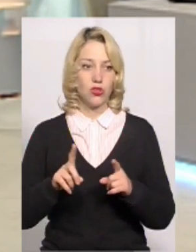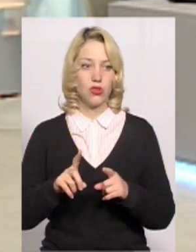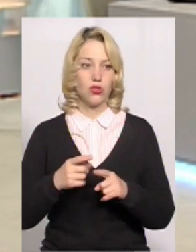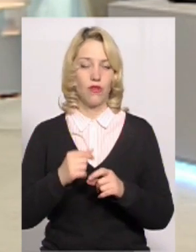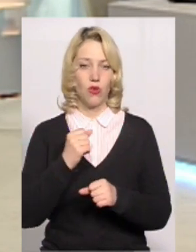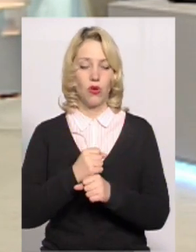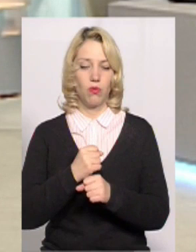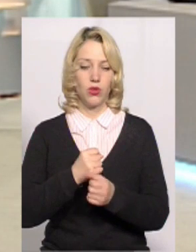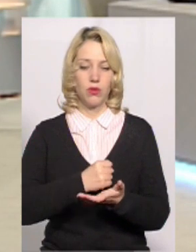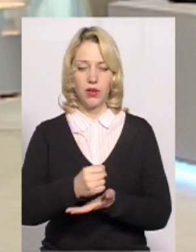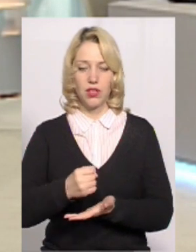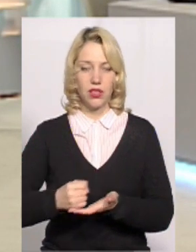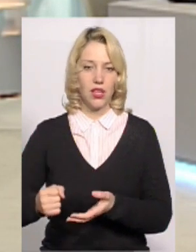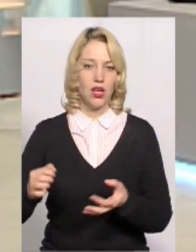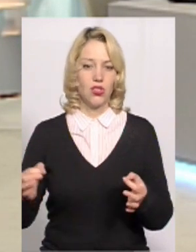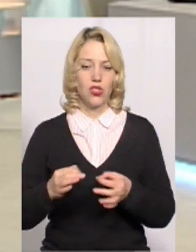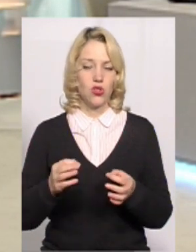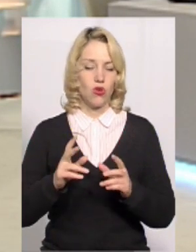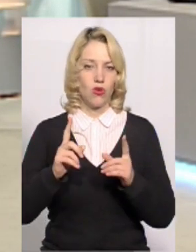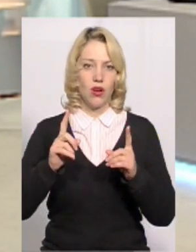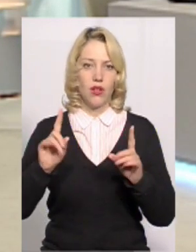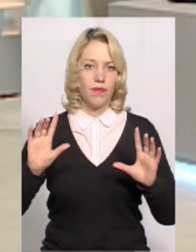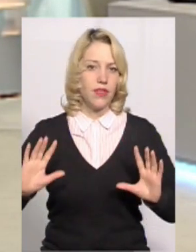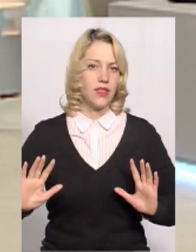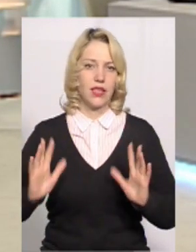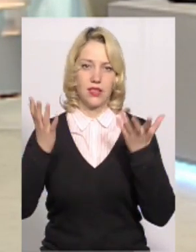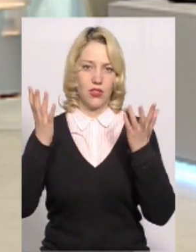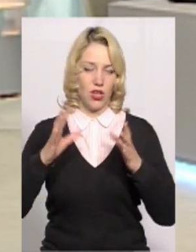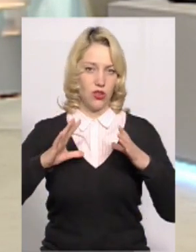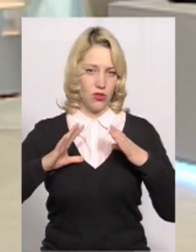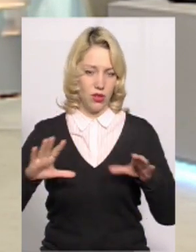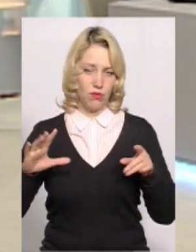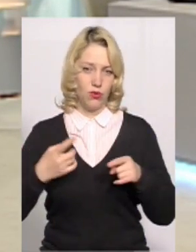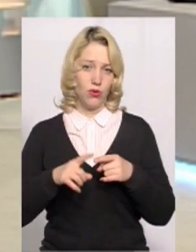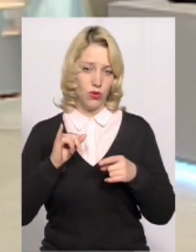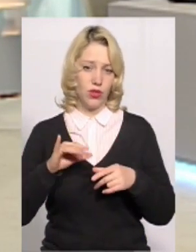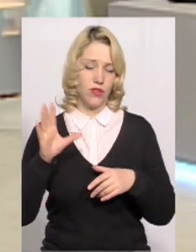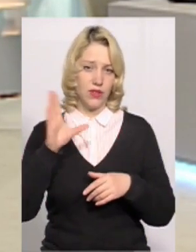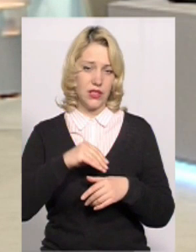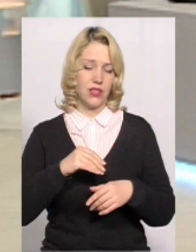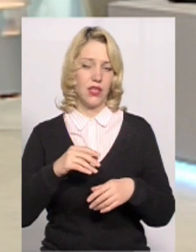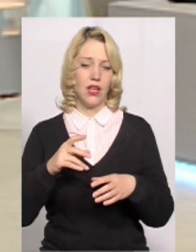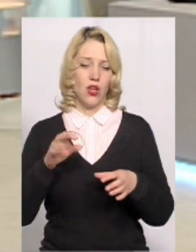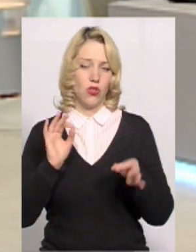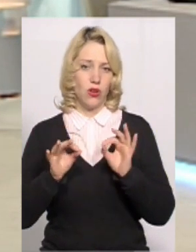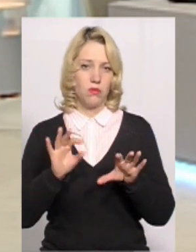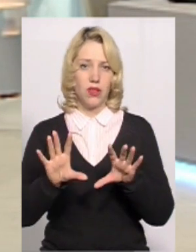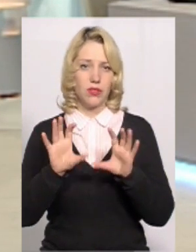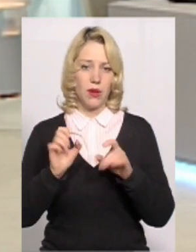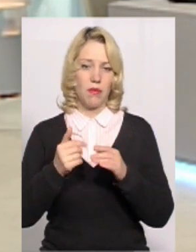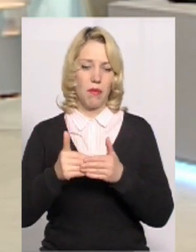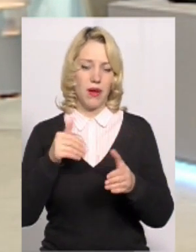роботі претендентів нічого незвичайного не було. І, врешті, всі абсолютно нормально сприйняли ці